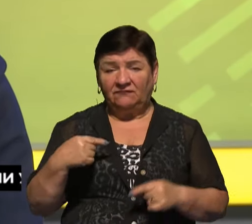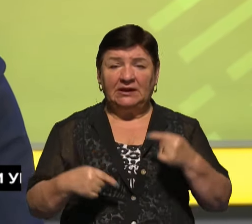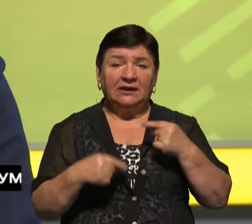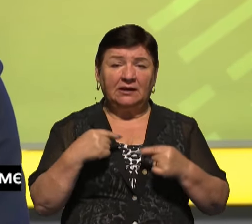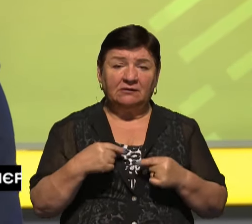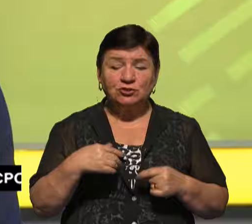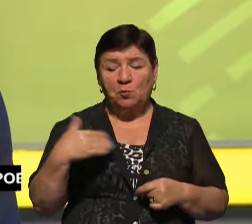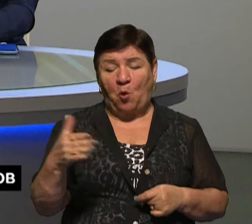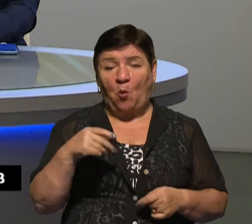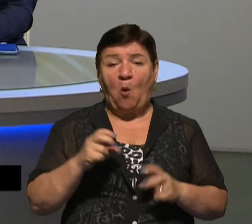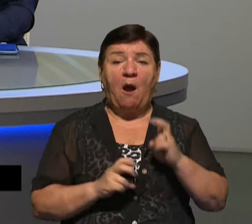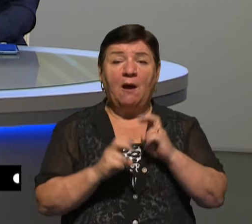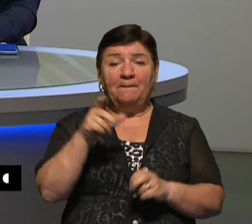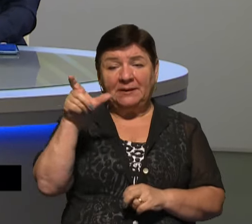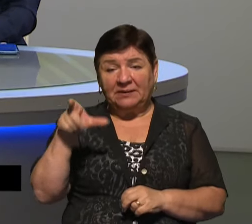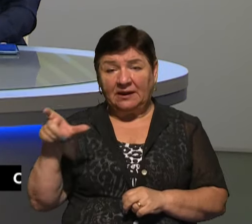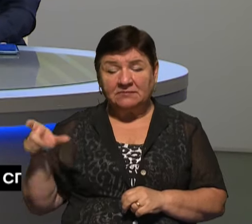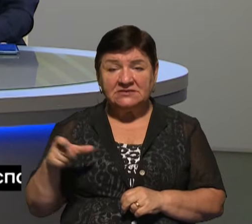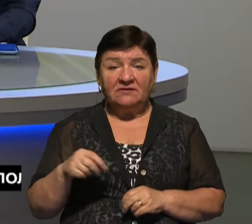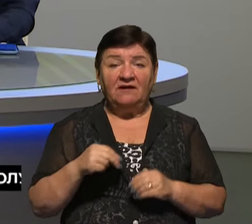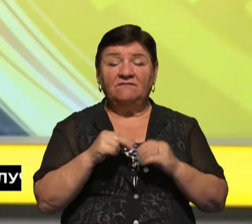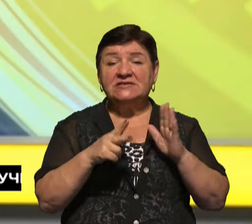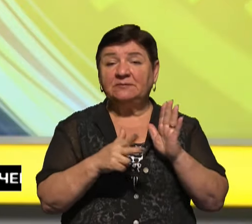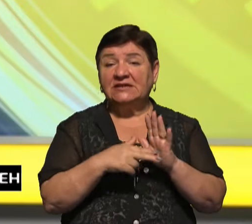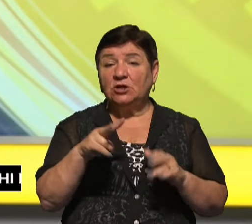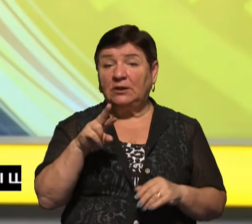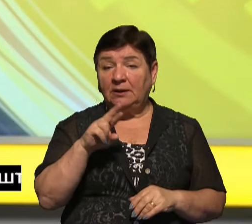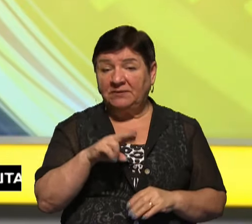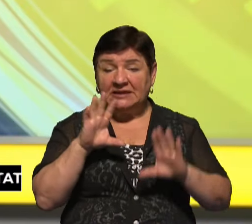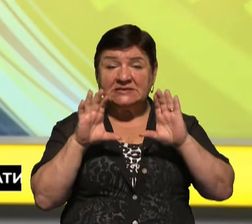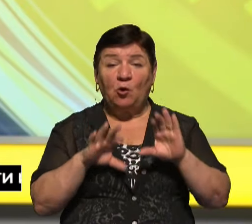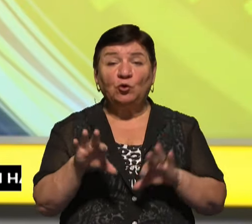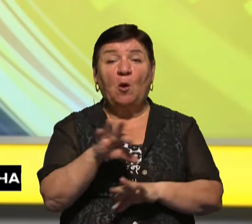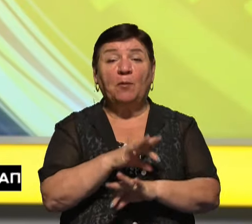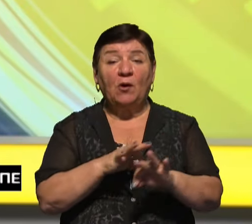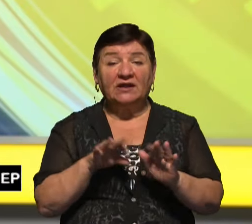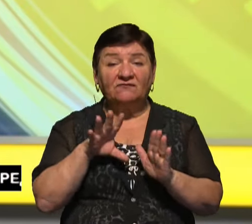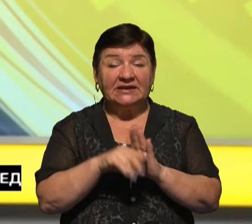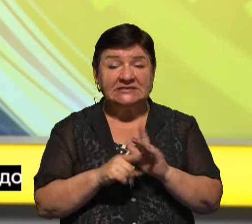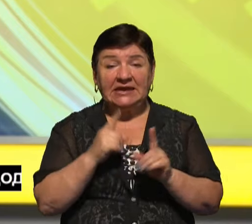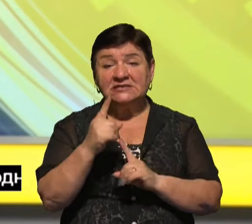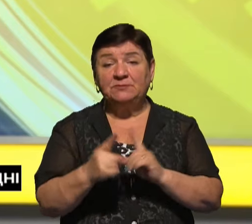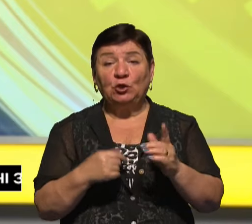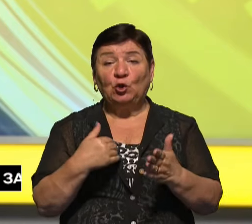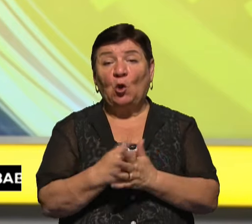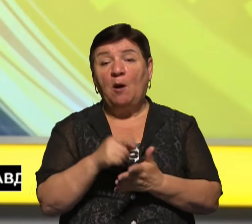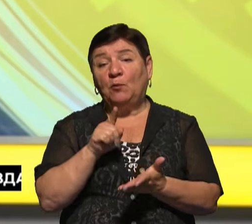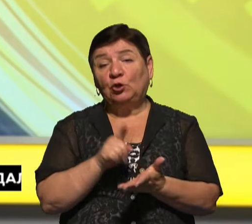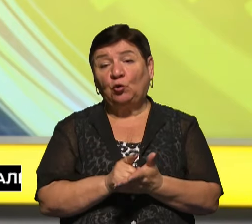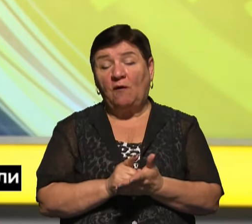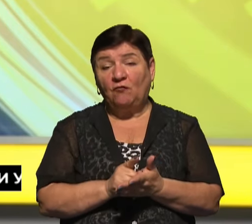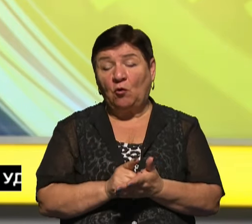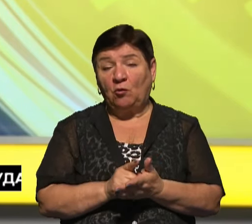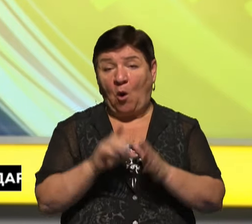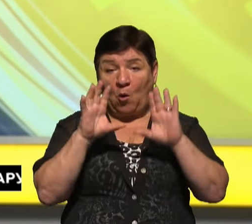боку підприємців. Нагадаємо, уряд 18 липня зареєстрував законопроєкт про внесення змін до податкового кодексу. Серед